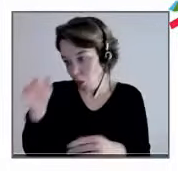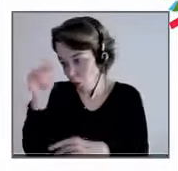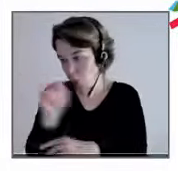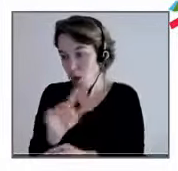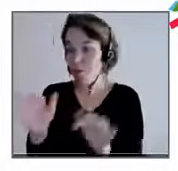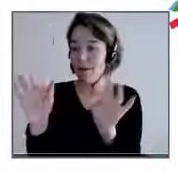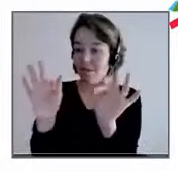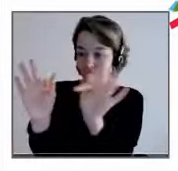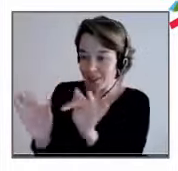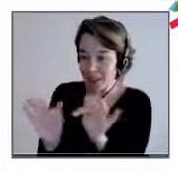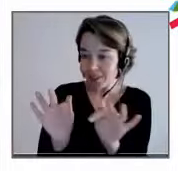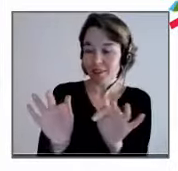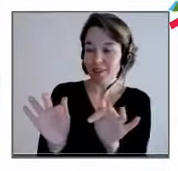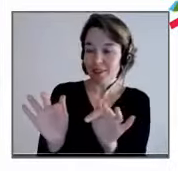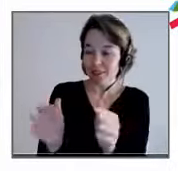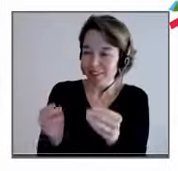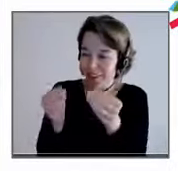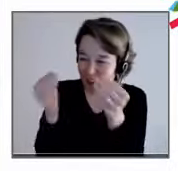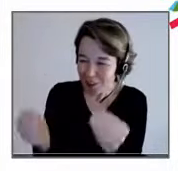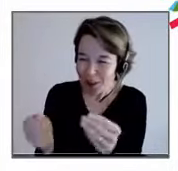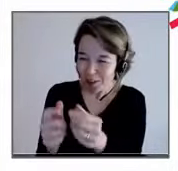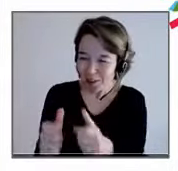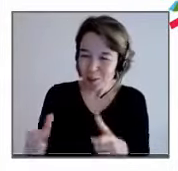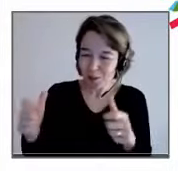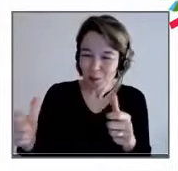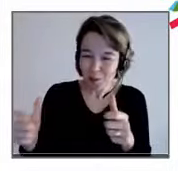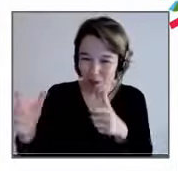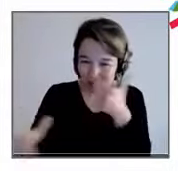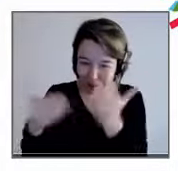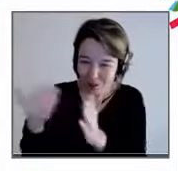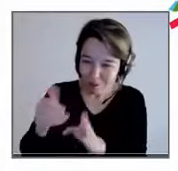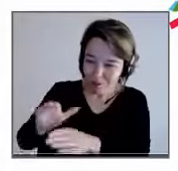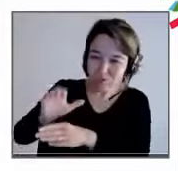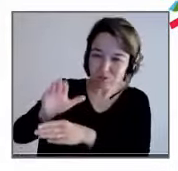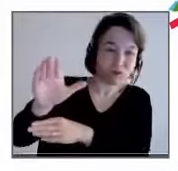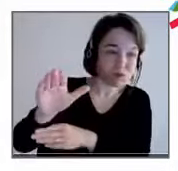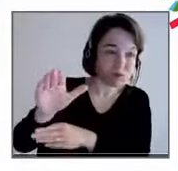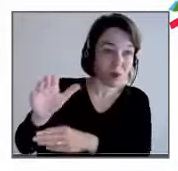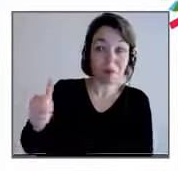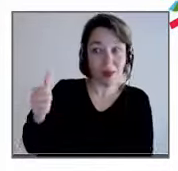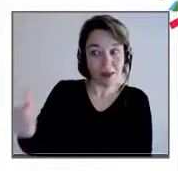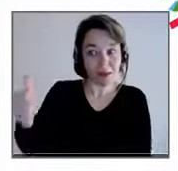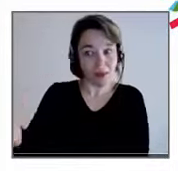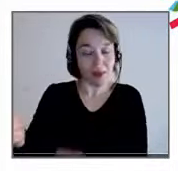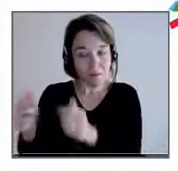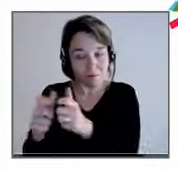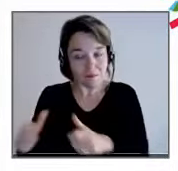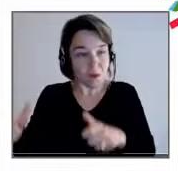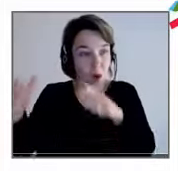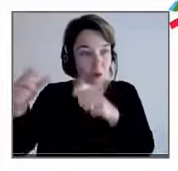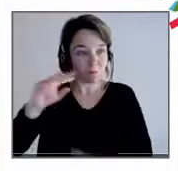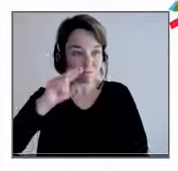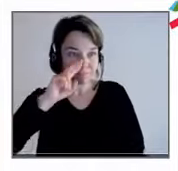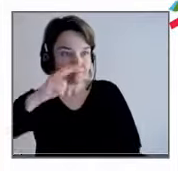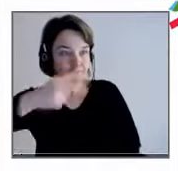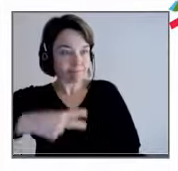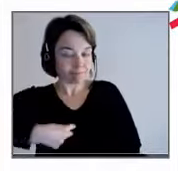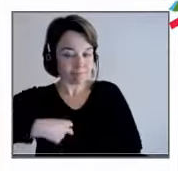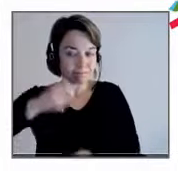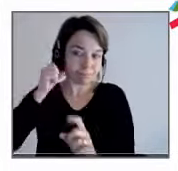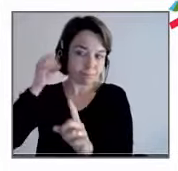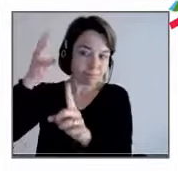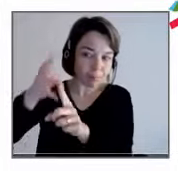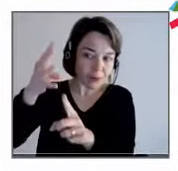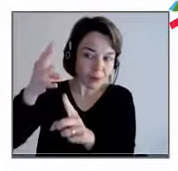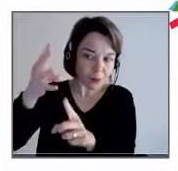'entreprise elle-même accepte de redébattre de la nature de sa mission. Les entreprises à mission, pour moi,